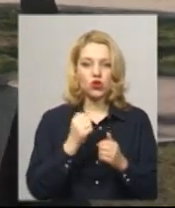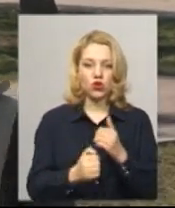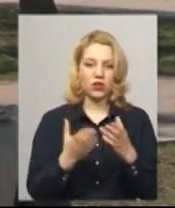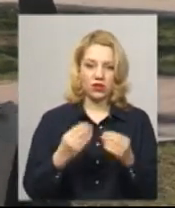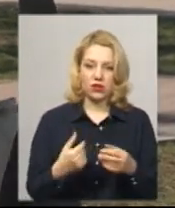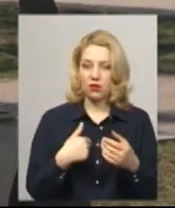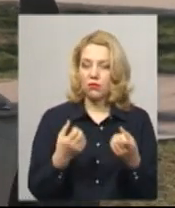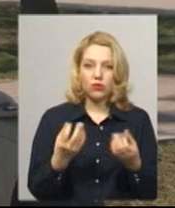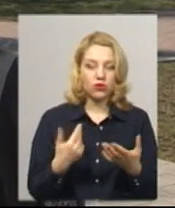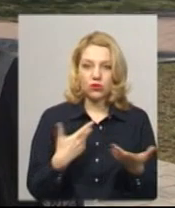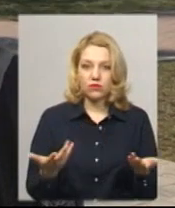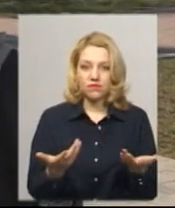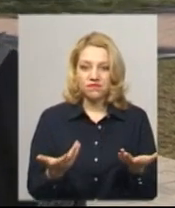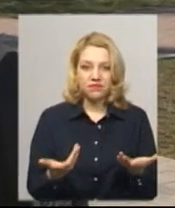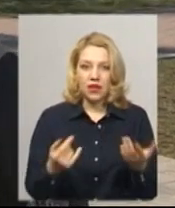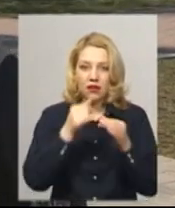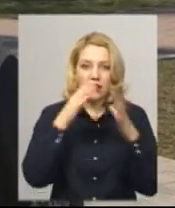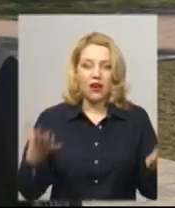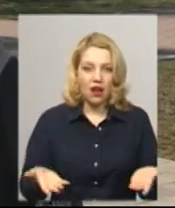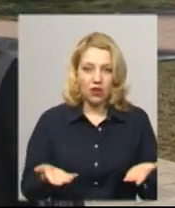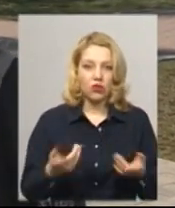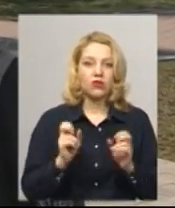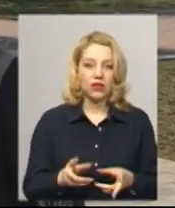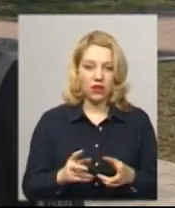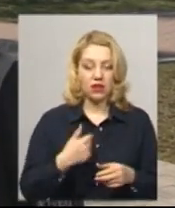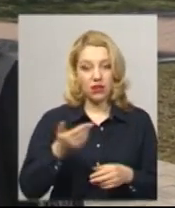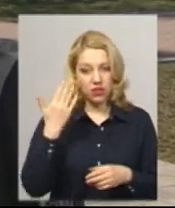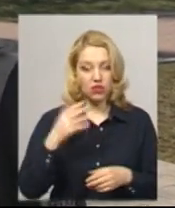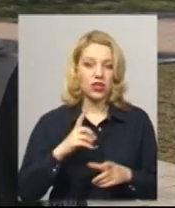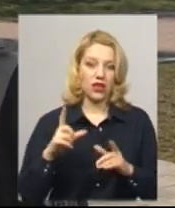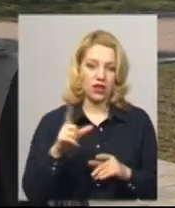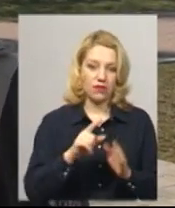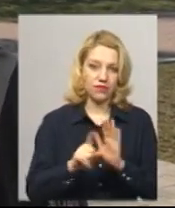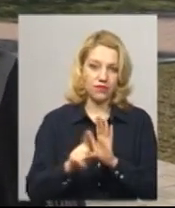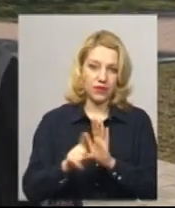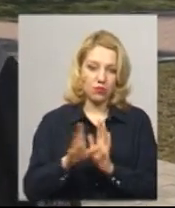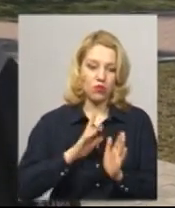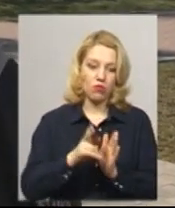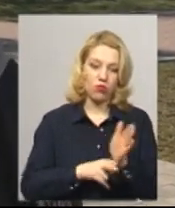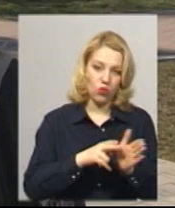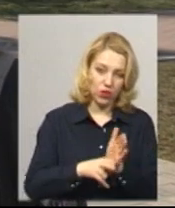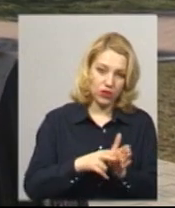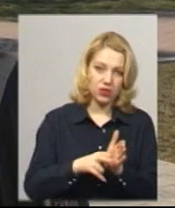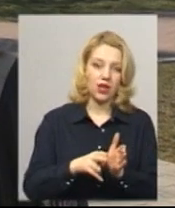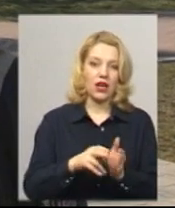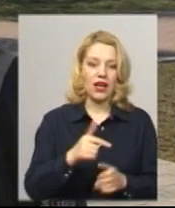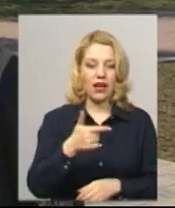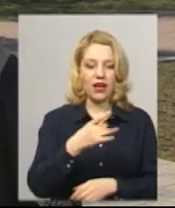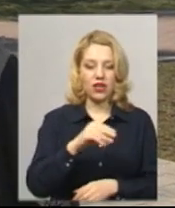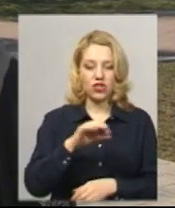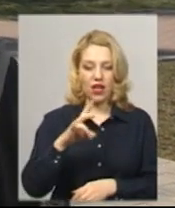просто це, я не знаю, це нереально. Раніше їздила на поїзді Гречани Жмеренка, або